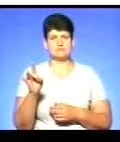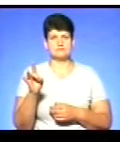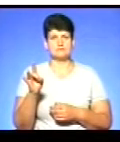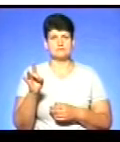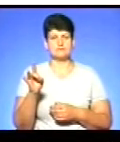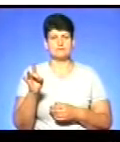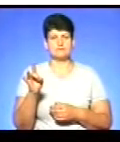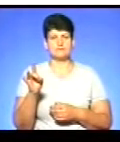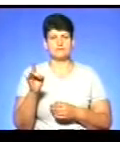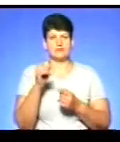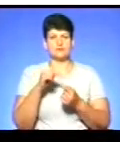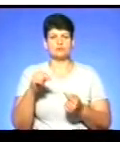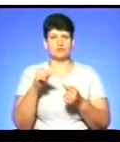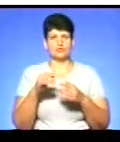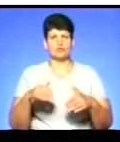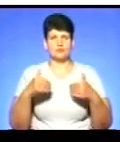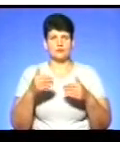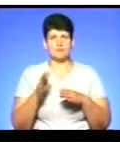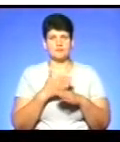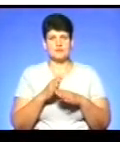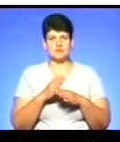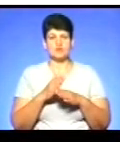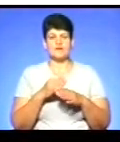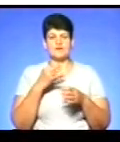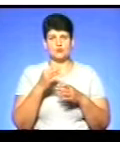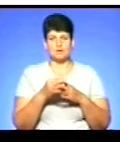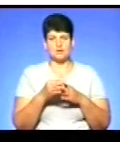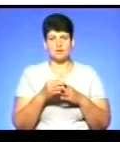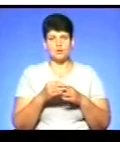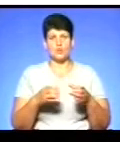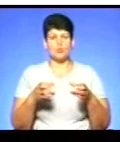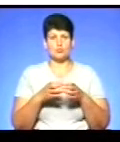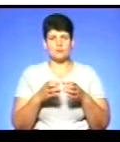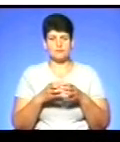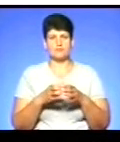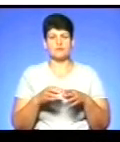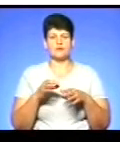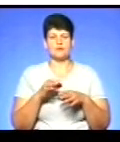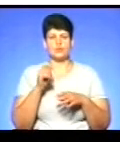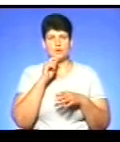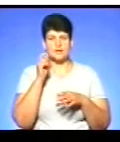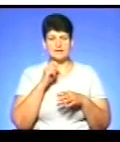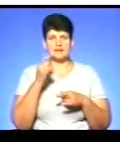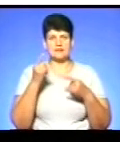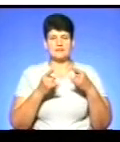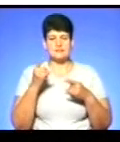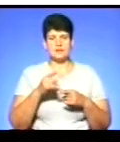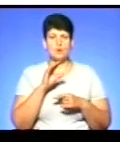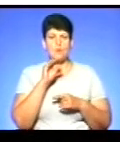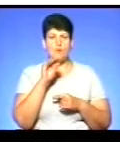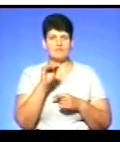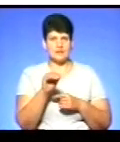Відповідно до пропозиції міжвідоміщею координаційної групи спровадження в Україні цифрового телевізійного мовлення,